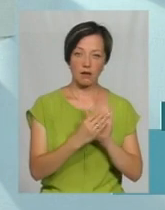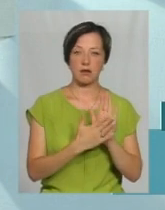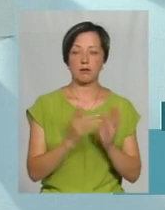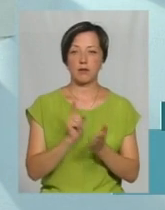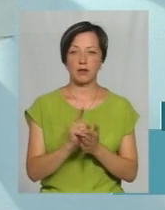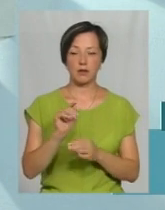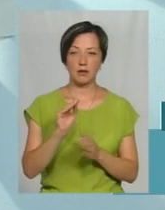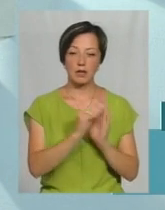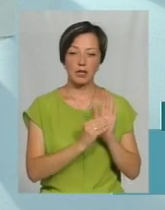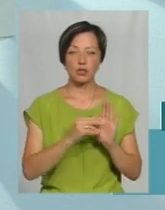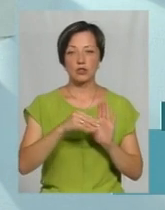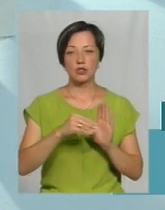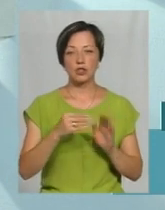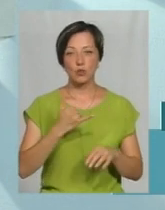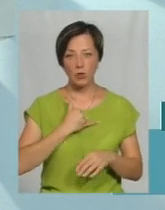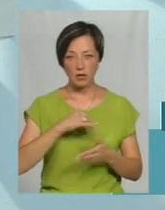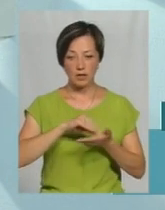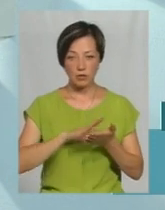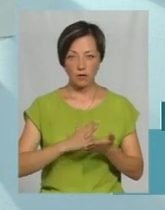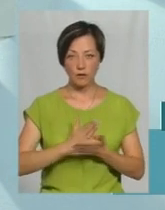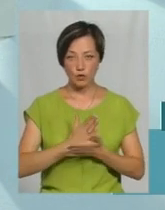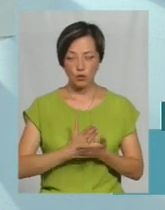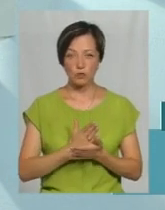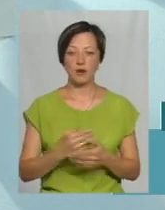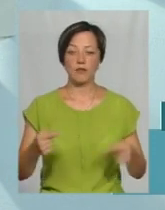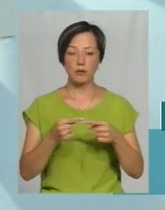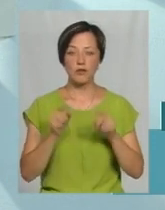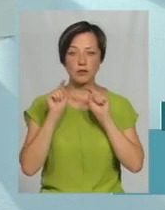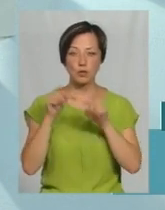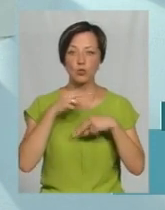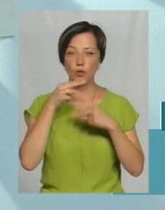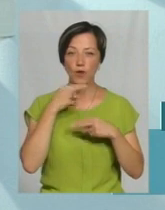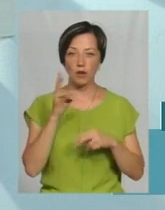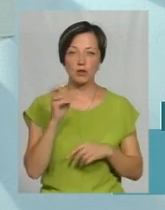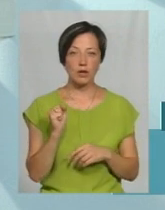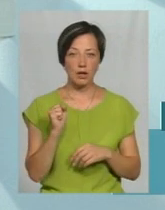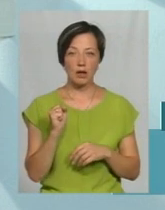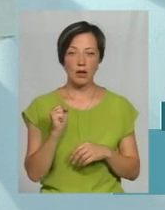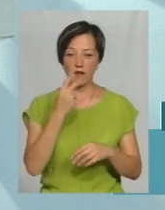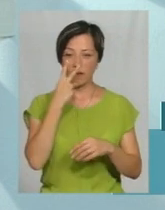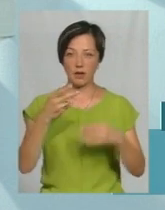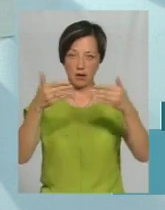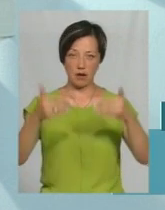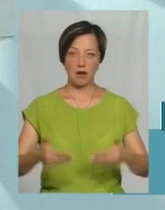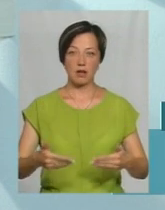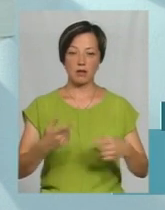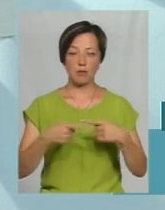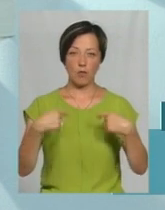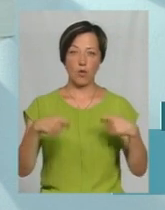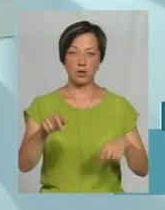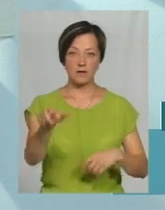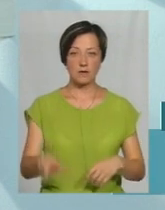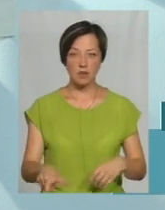написати, чи він зареєстрований в Держпродспоживслужбі. Відповідно, звернути увагу на зовнішній вигляд продавця,